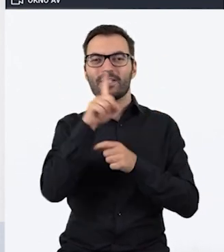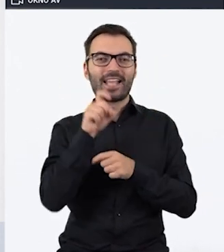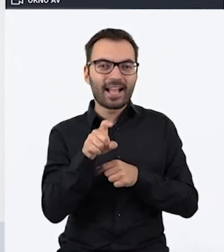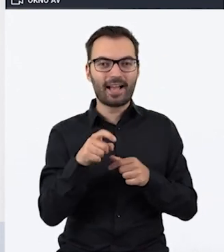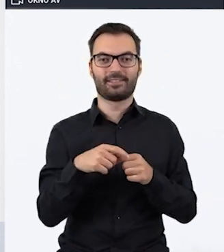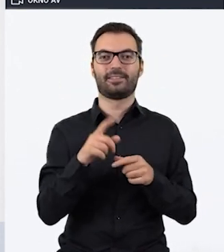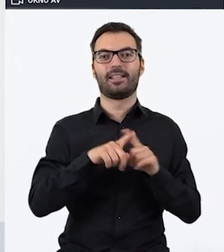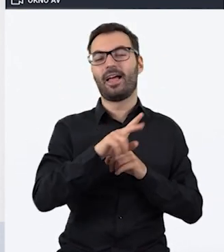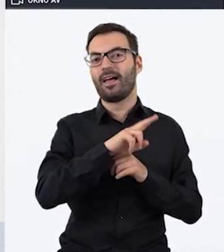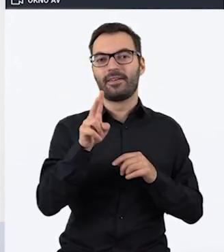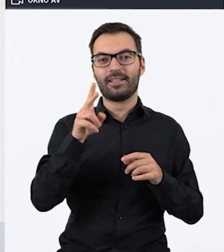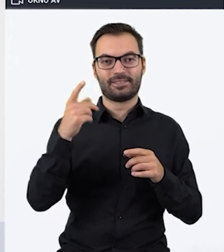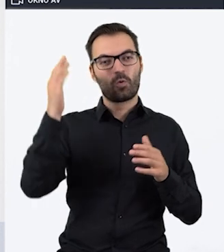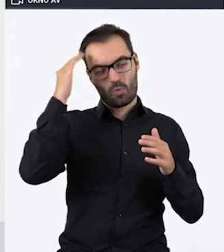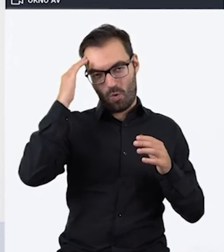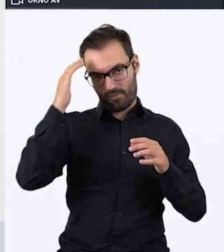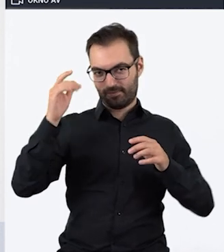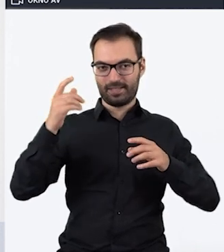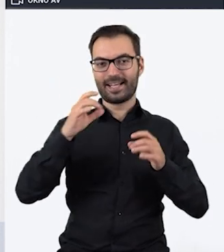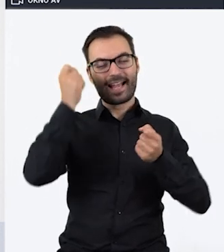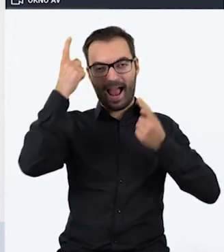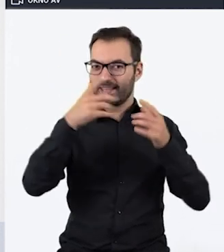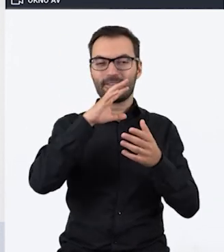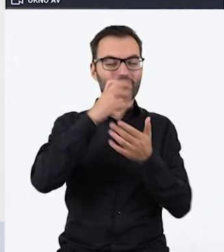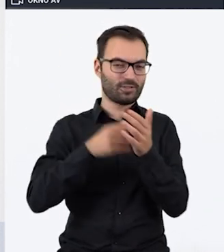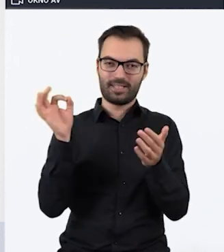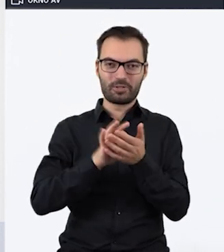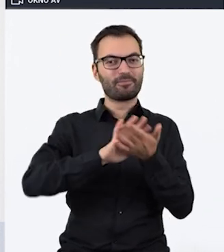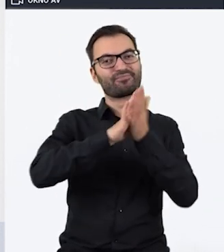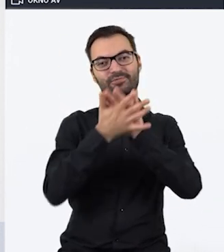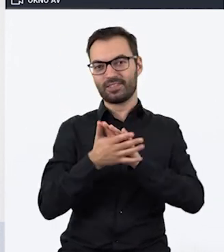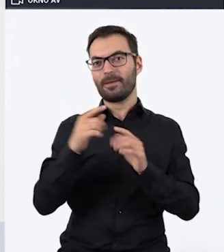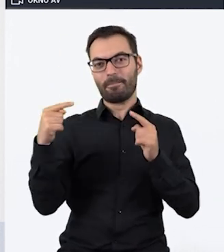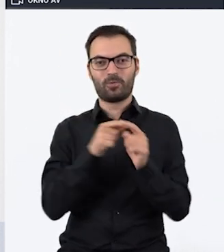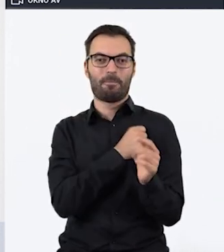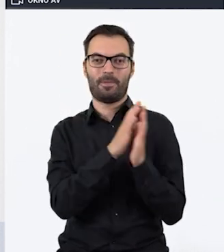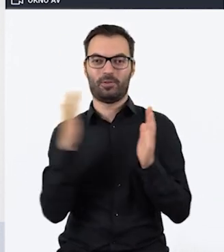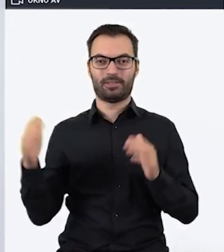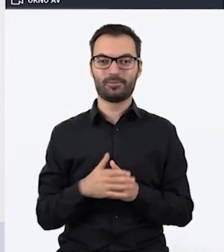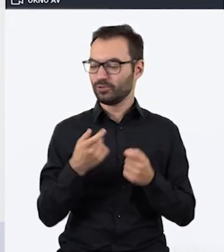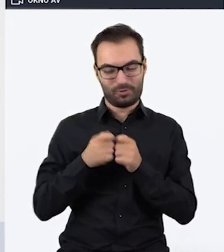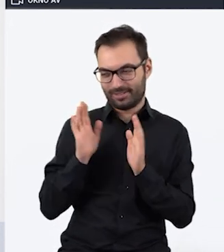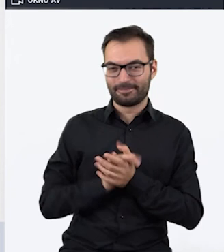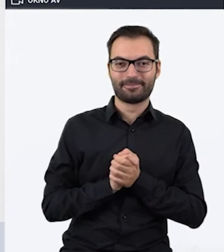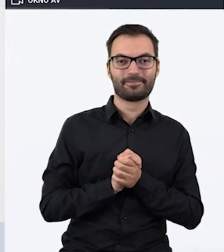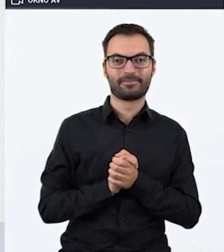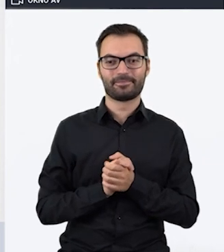Państwa kreatywne głowy na pewno świetnie przerobią na escape room biblioteczny. Już nie wskazam, przepraszam.